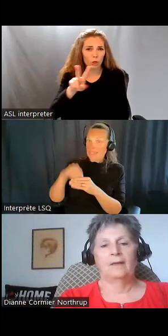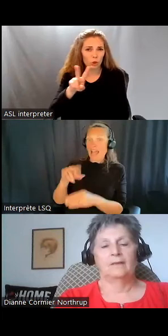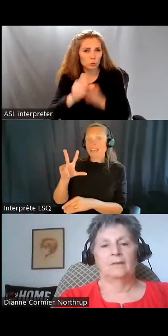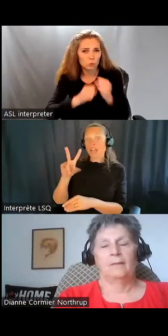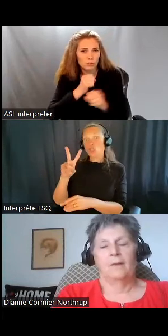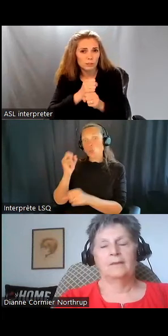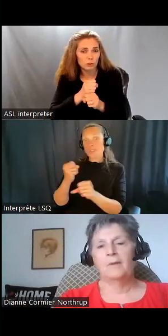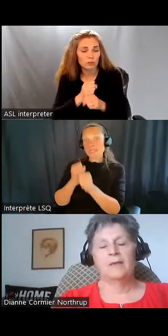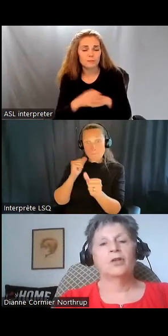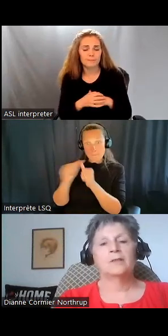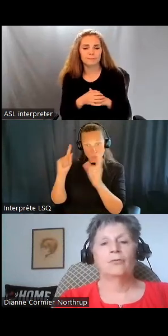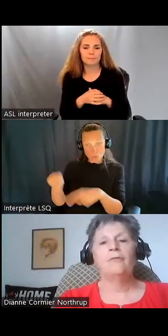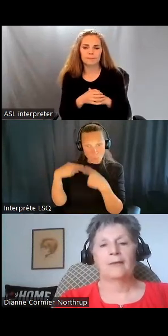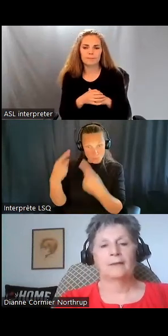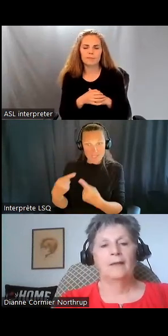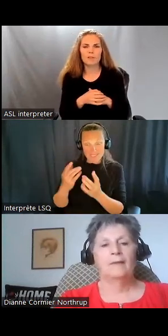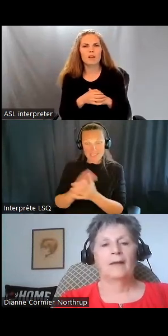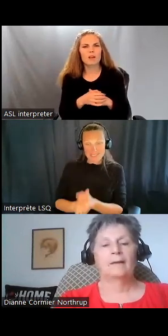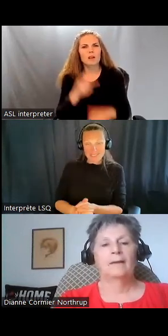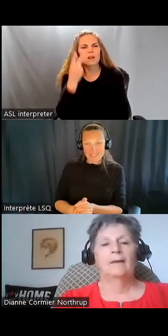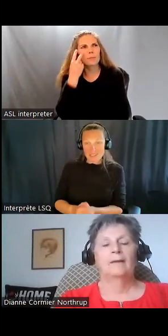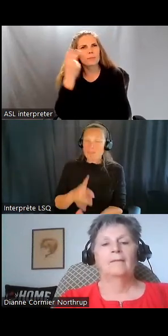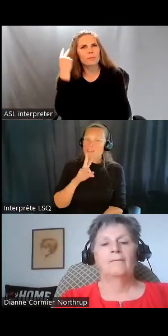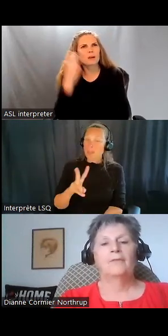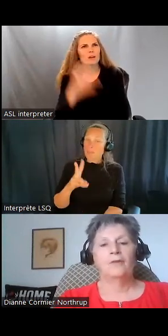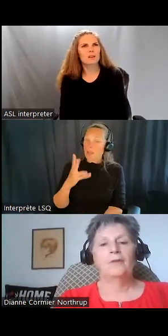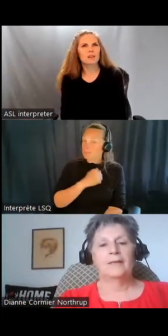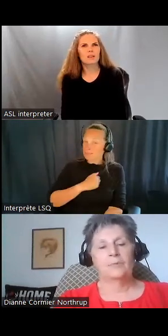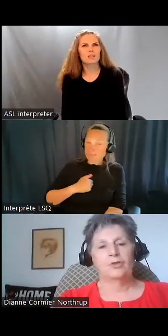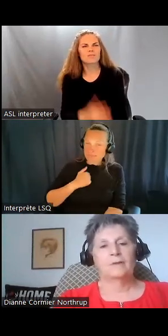Mais c'est tellement malheureux. C'est horrible